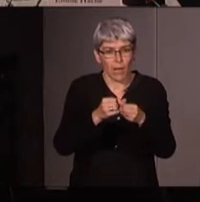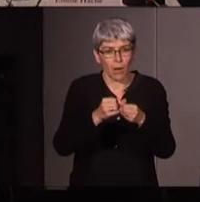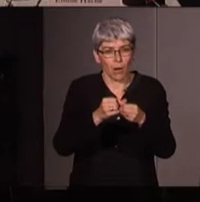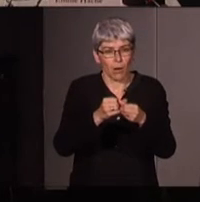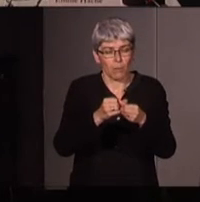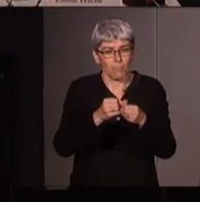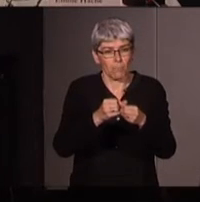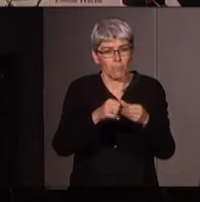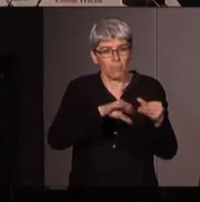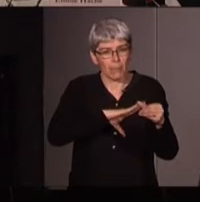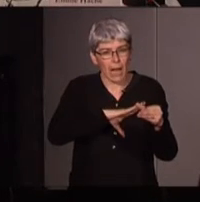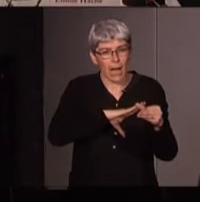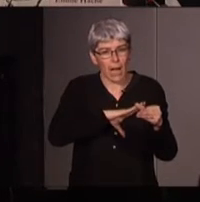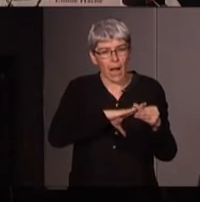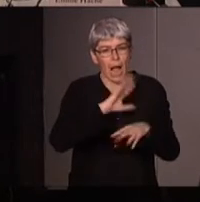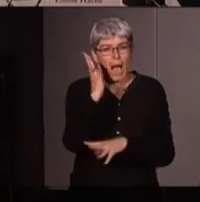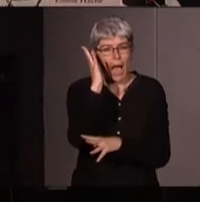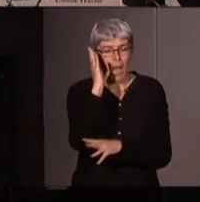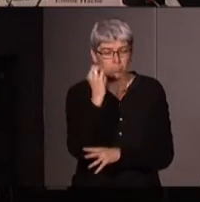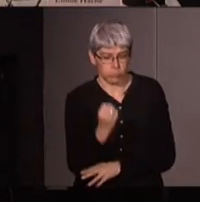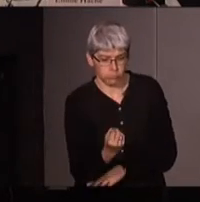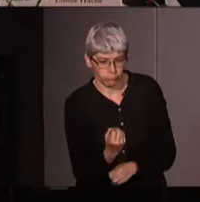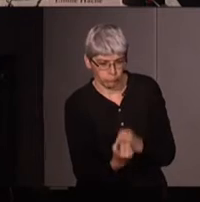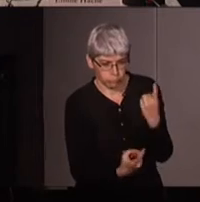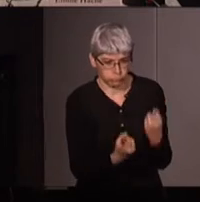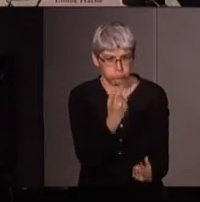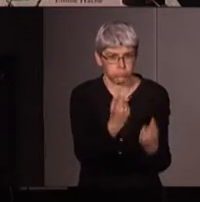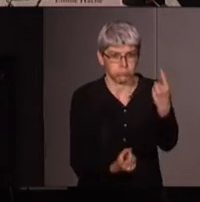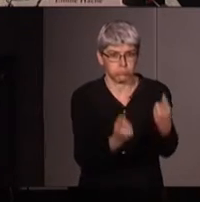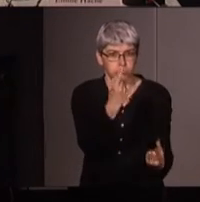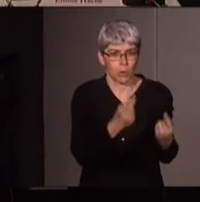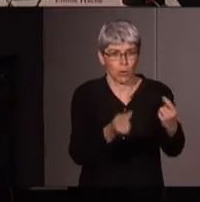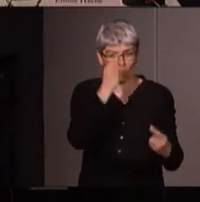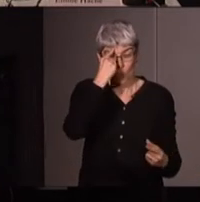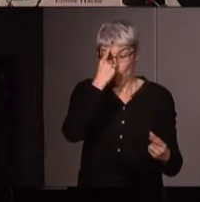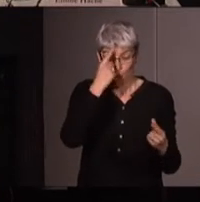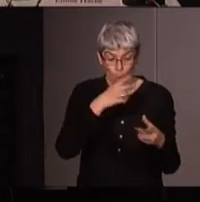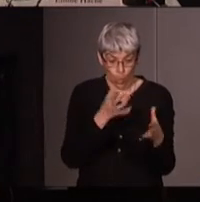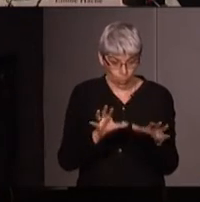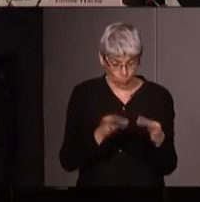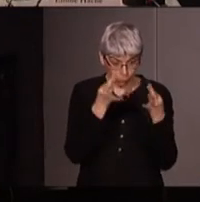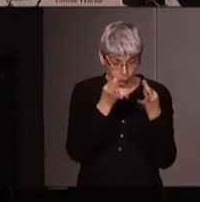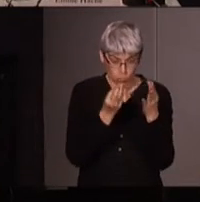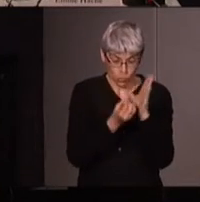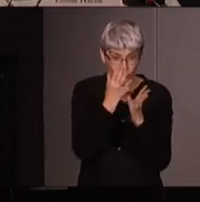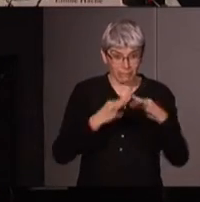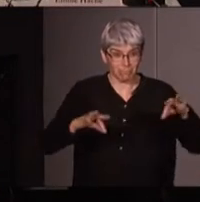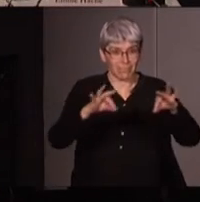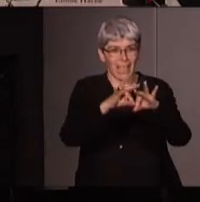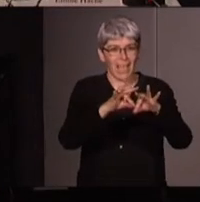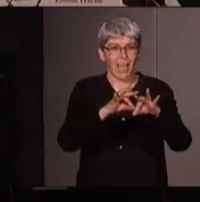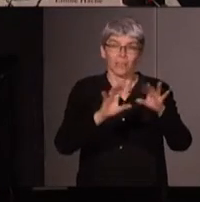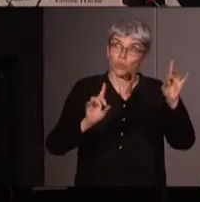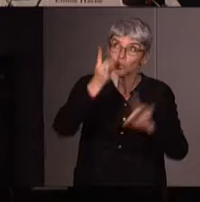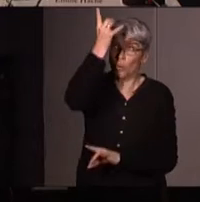avec des milliers d'arbres parce que justement on était allé retrouver le fameux dieu de la